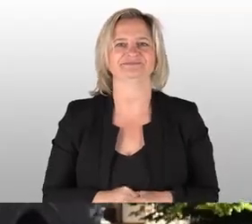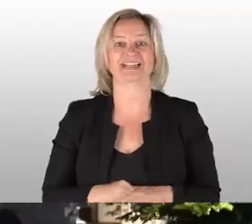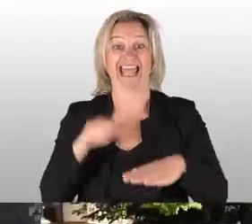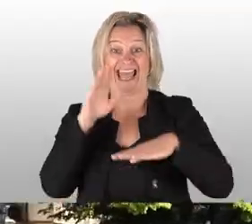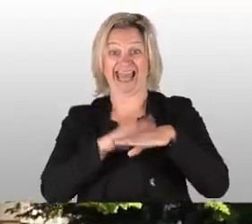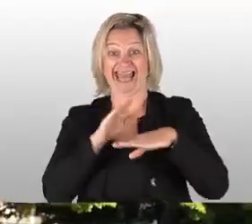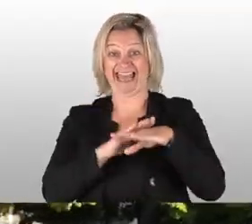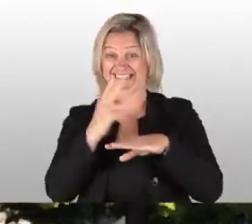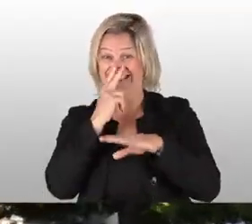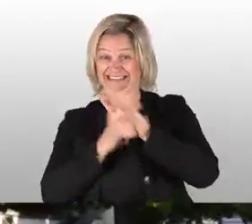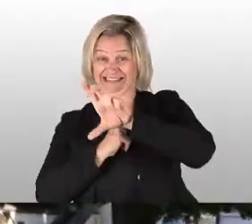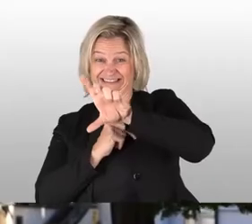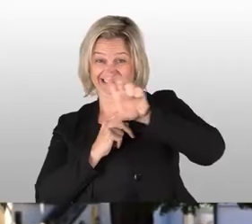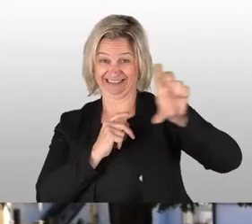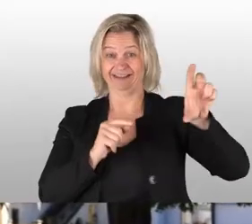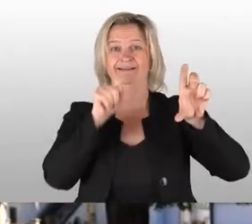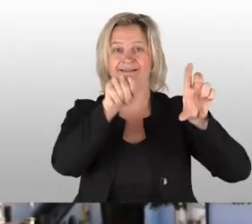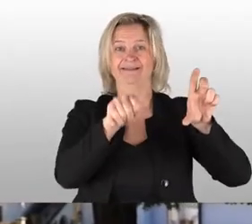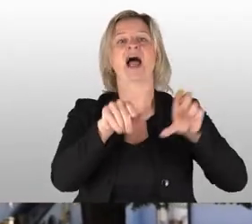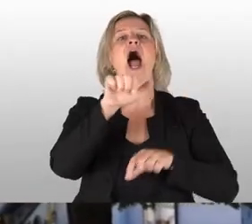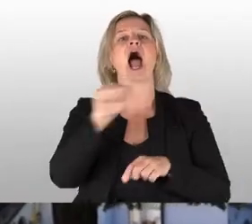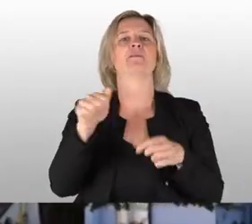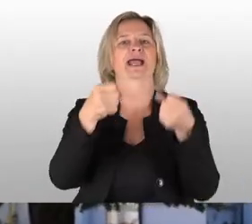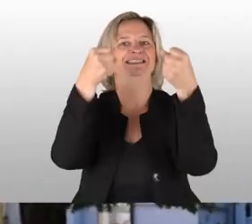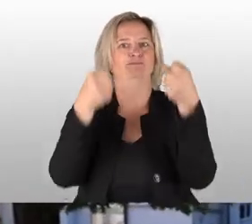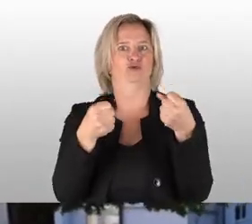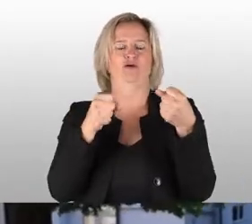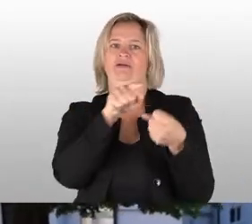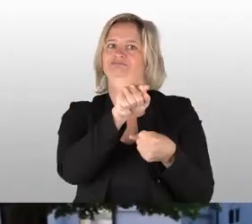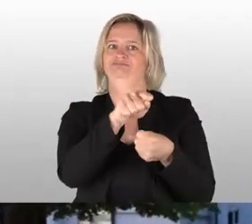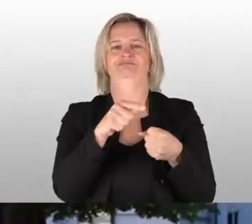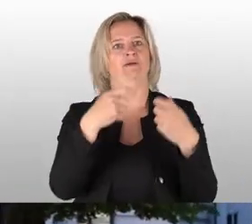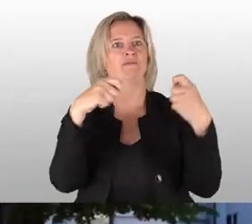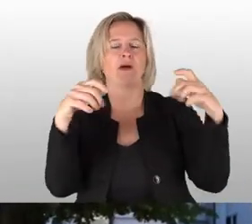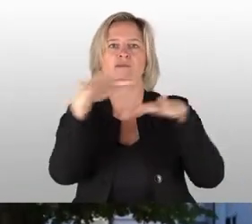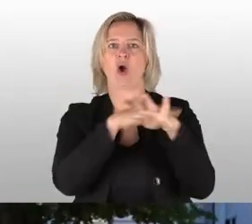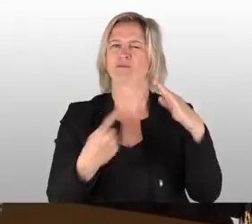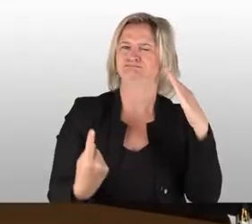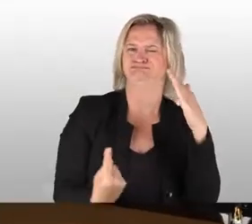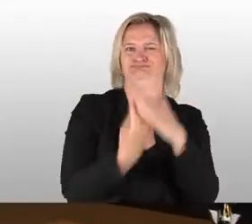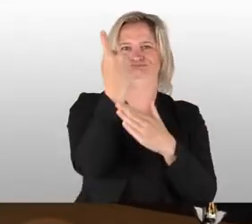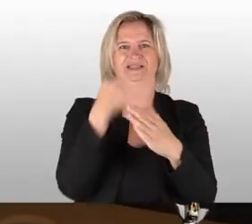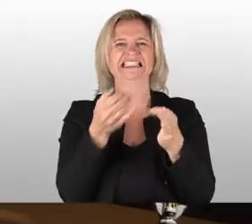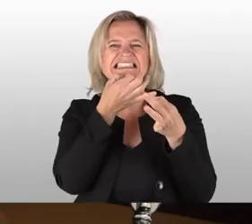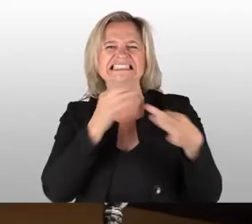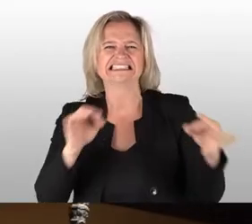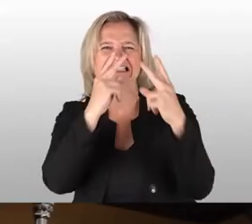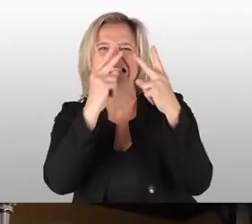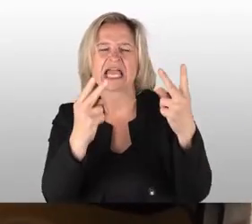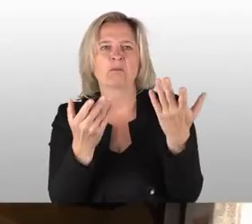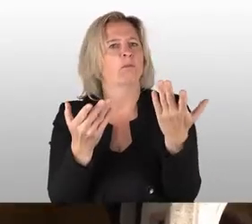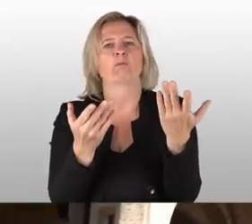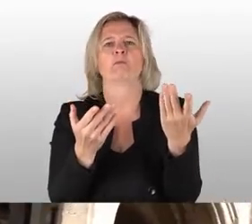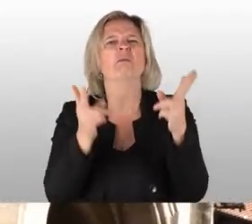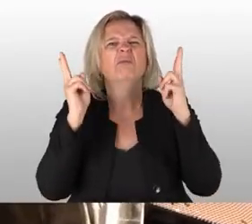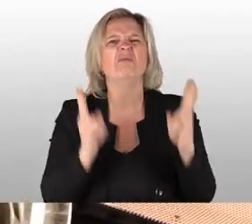linken Seite die Albrechtsburg an. Und die Albrechtsburg ist auch ein ganz kurioses Bauwerk. Denn wenn man genau hinschaut, da steht ja gar